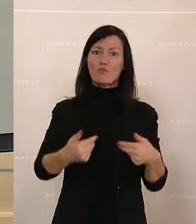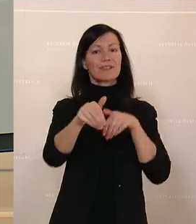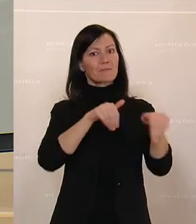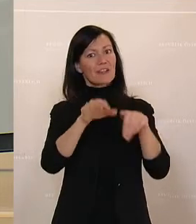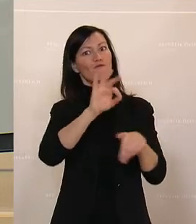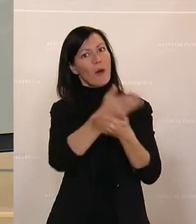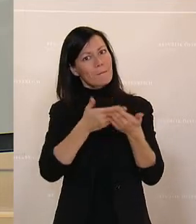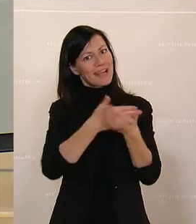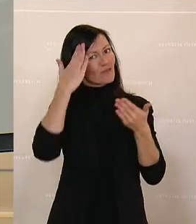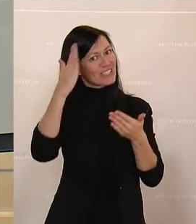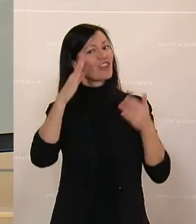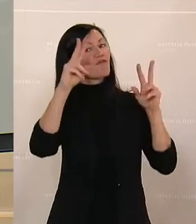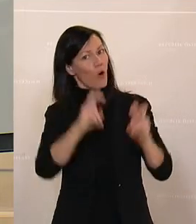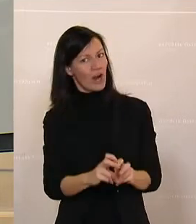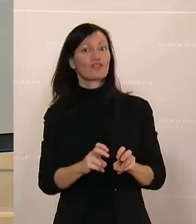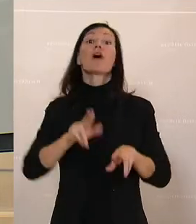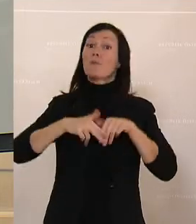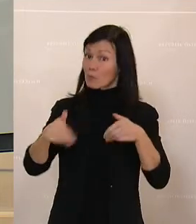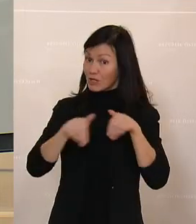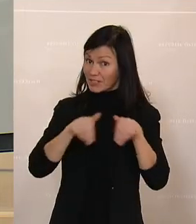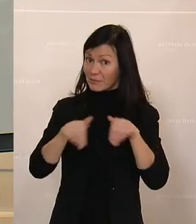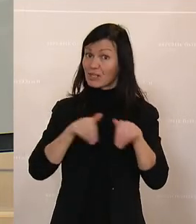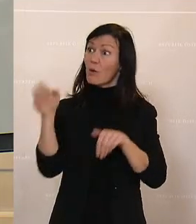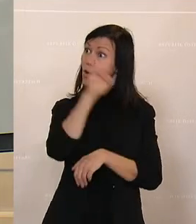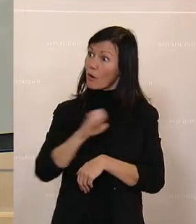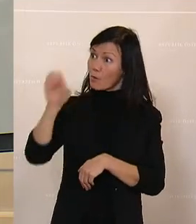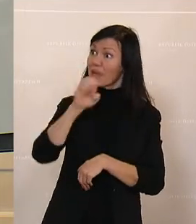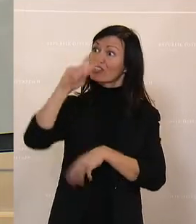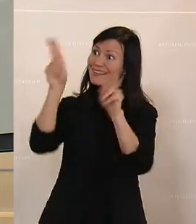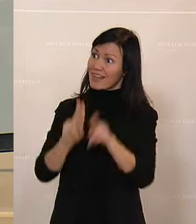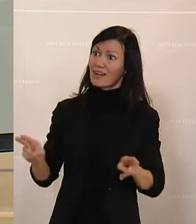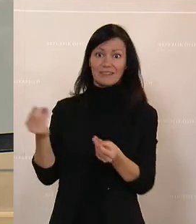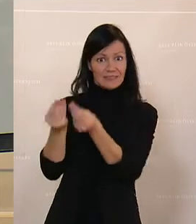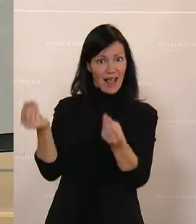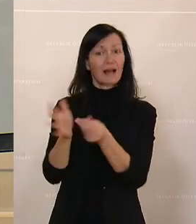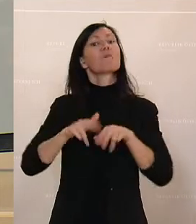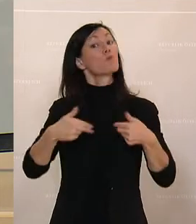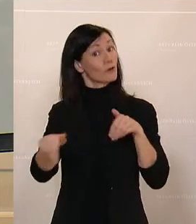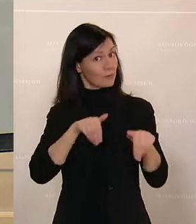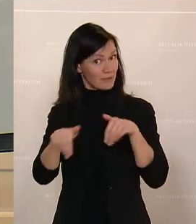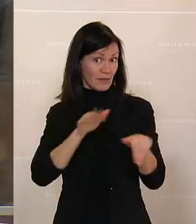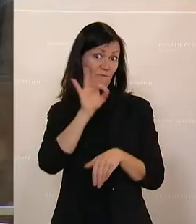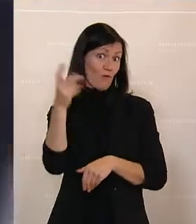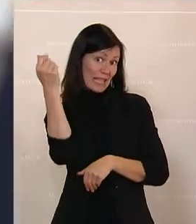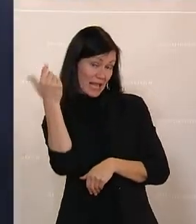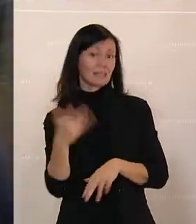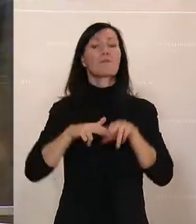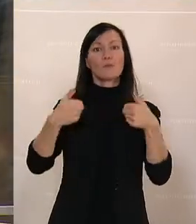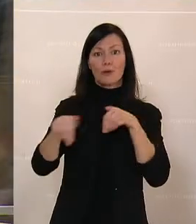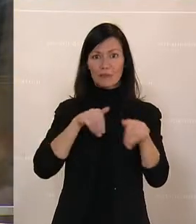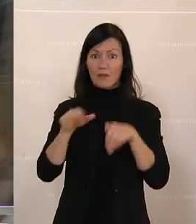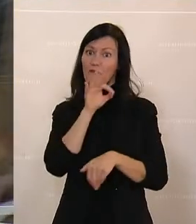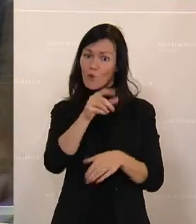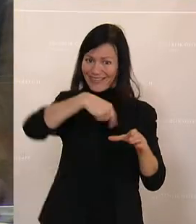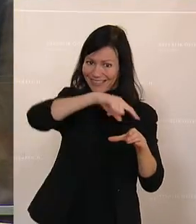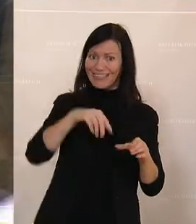Wissenschaft und Forschung, des Bundesministers für europäische und internationale Angelegenheiten, des Bundesministers für Finanzen, des Bundesministers